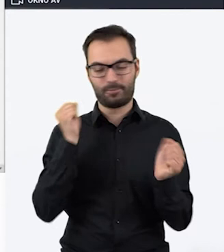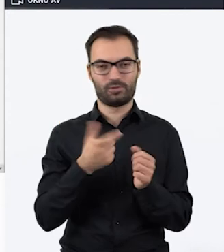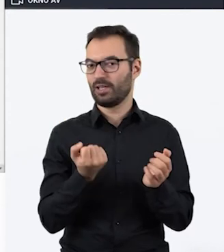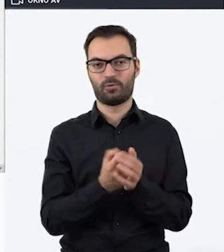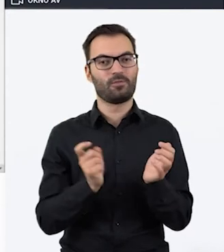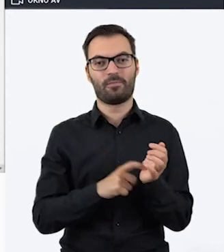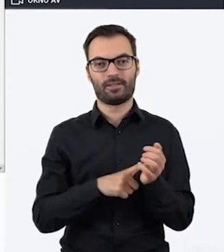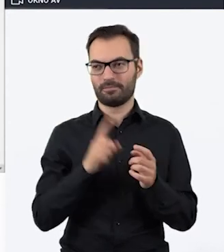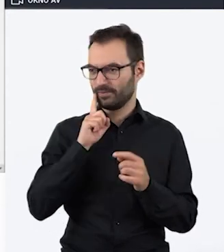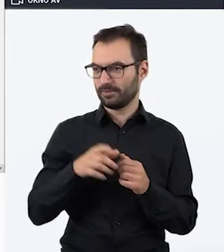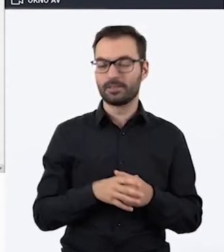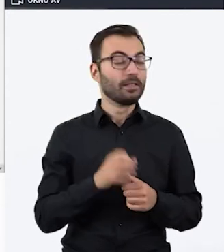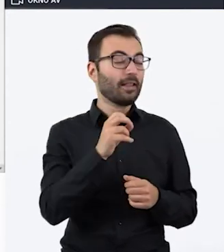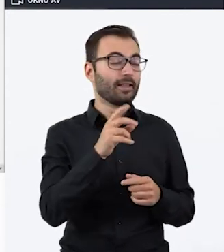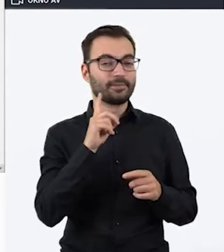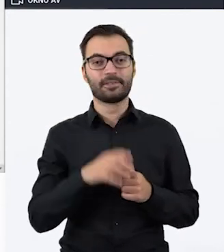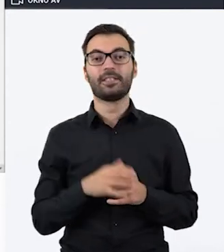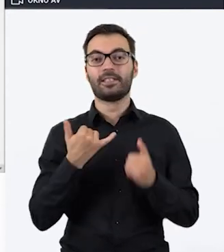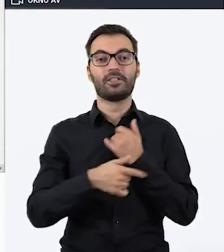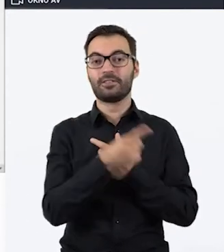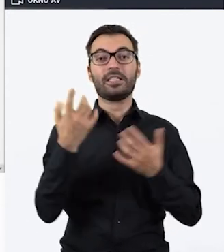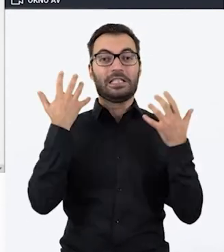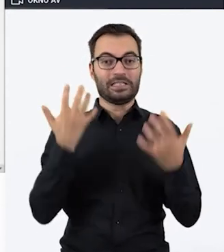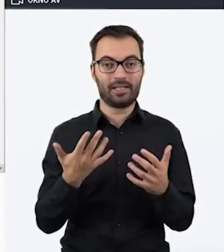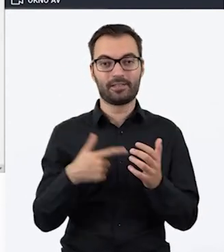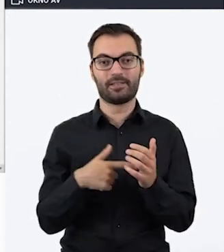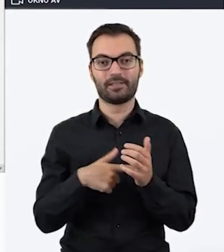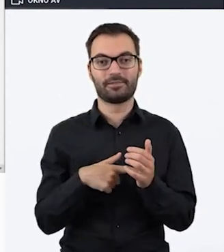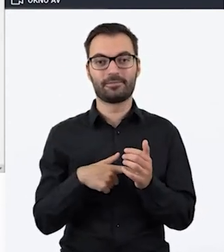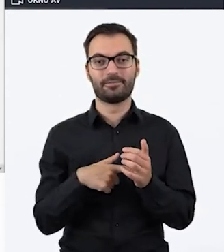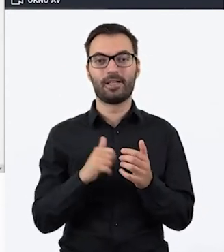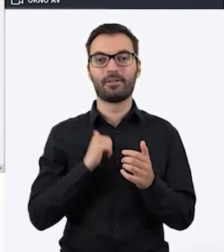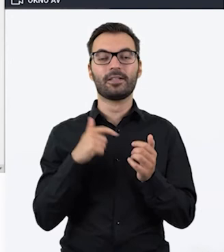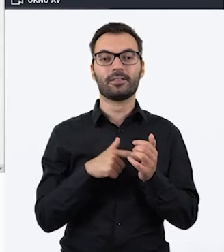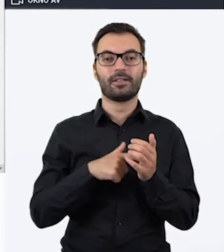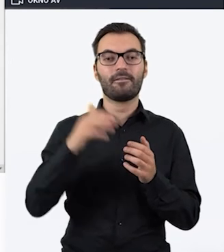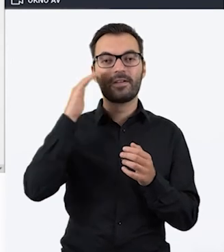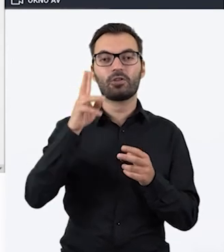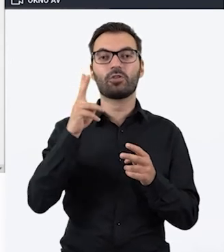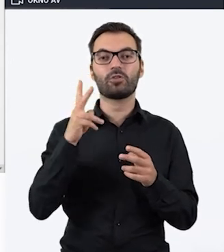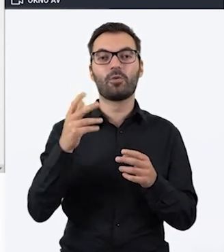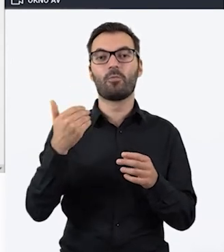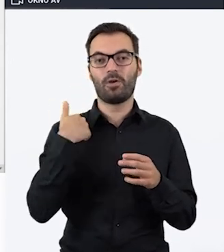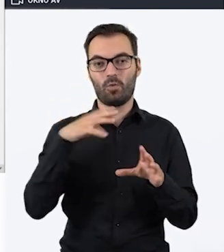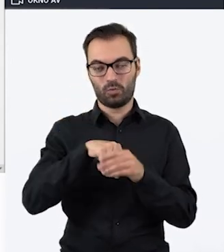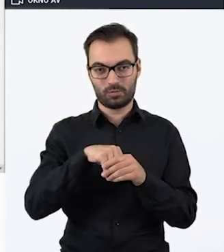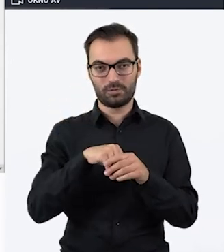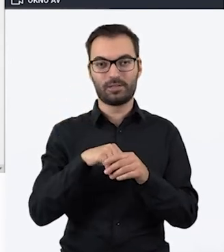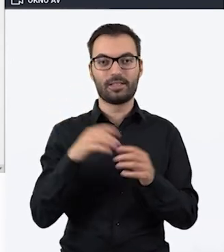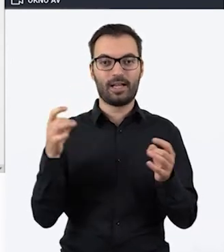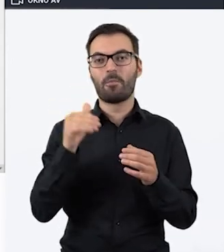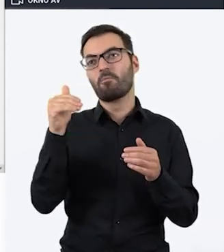imienia i nazwiska. Jeżeli Państwu zależy na tym, żeby wiedzieć, kto wziął udział, to